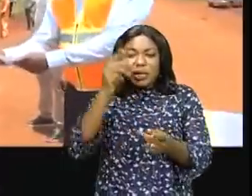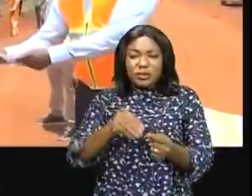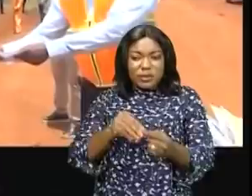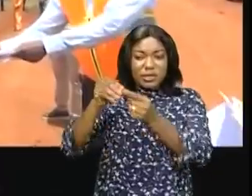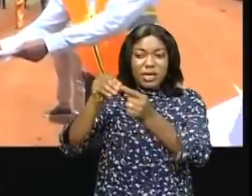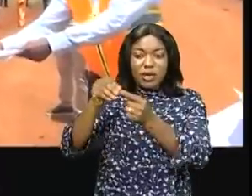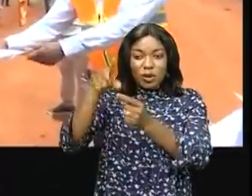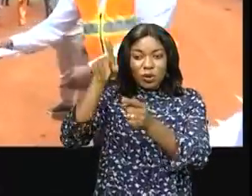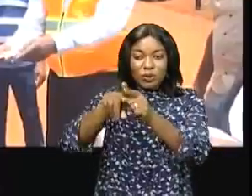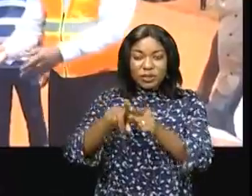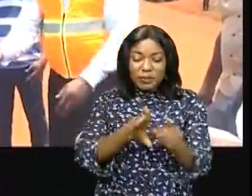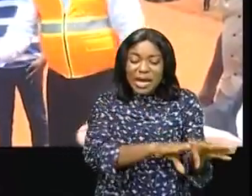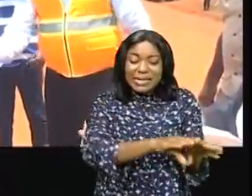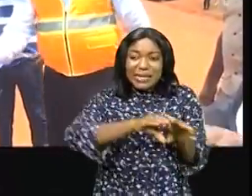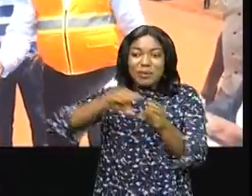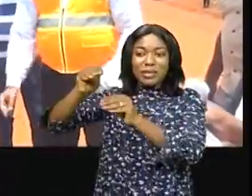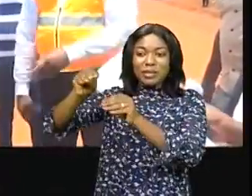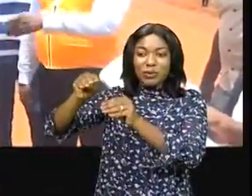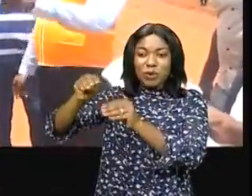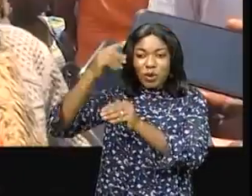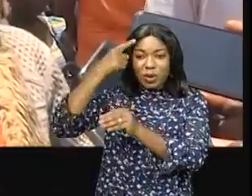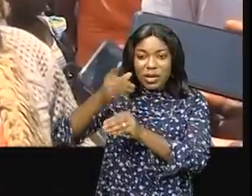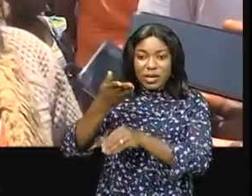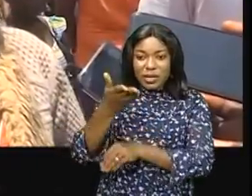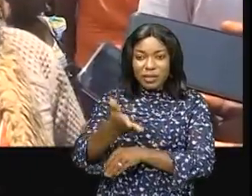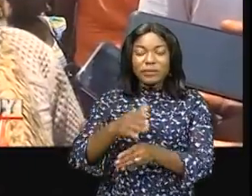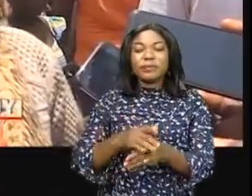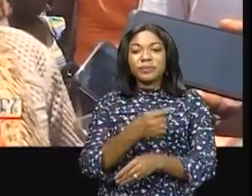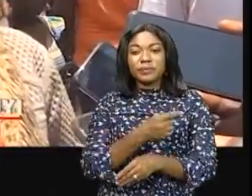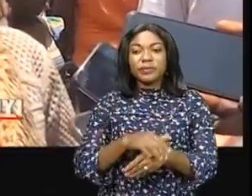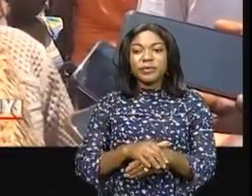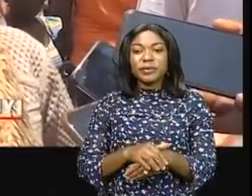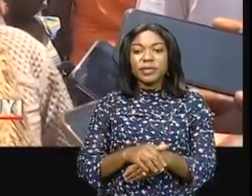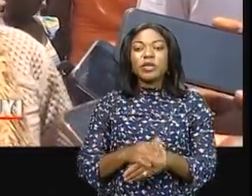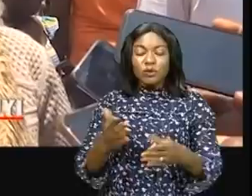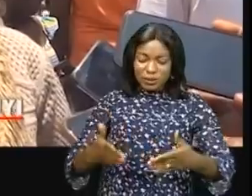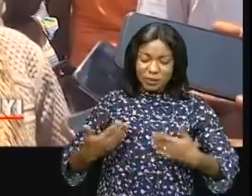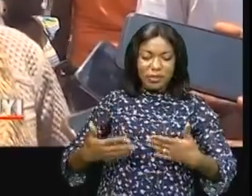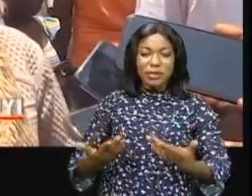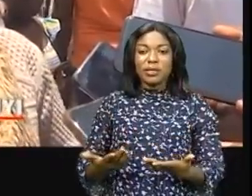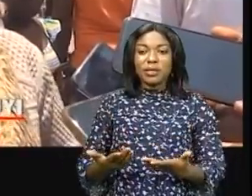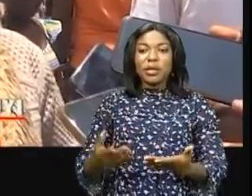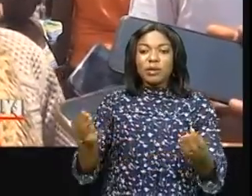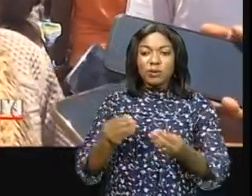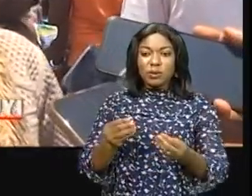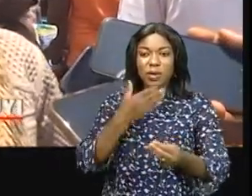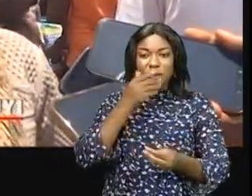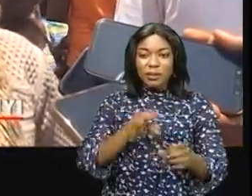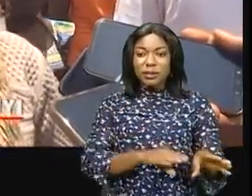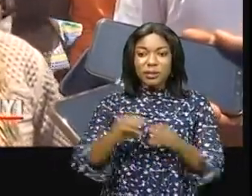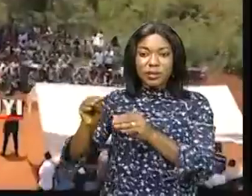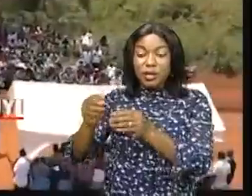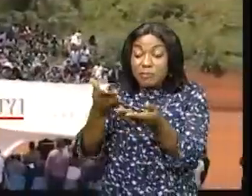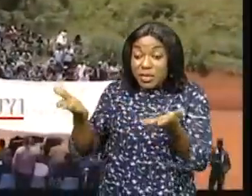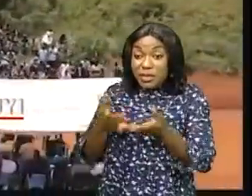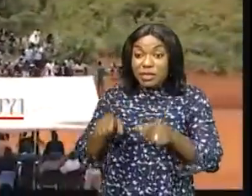bénéficiaires sont unanimes sur la porte de l'événement. Parce qu'il y presque que vous êtes dans une assurance. Il est un peu comme une assurance.